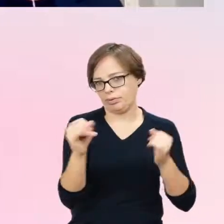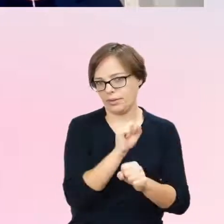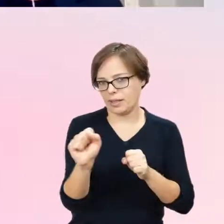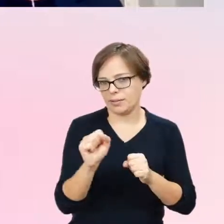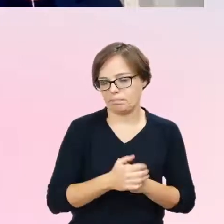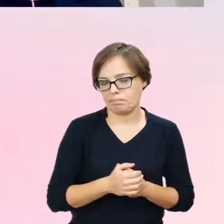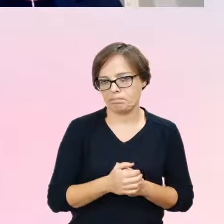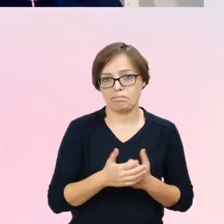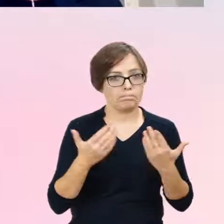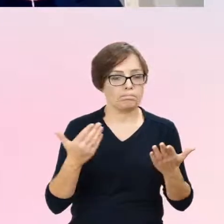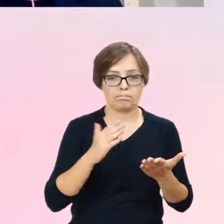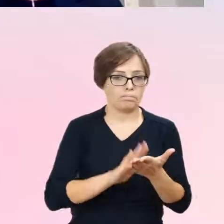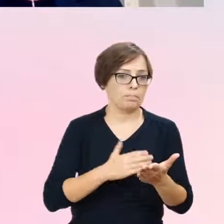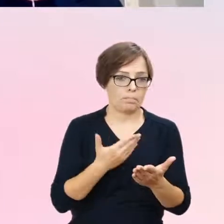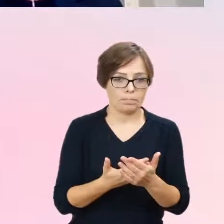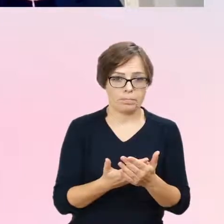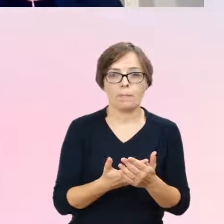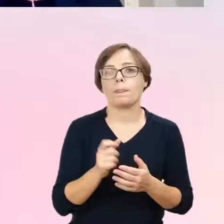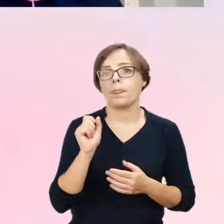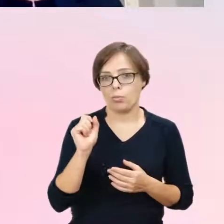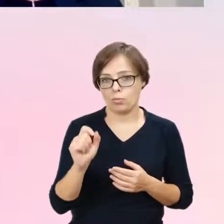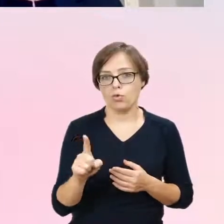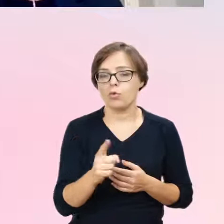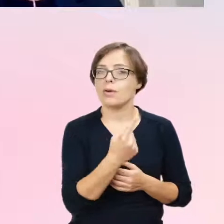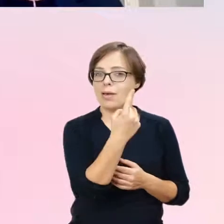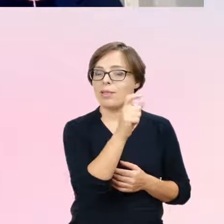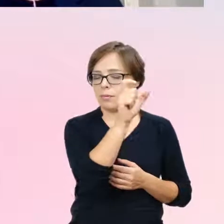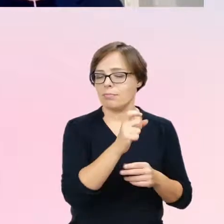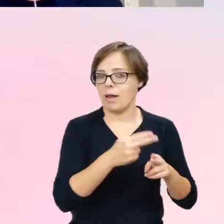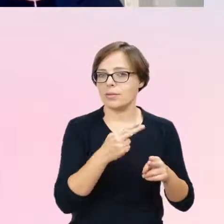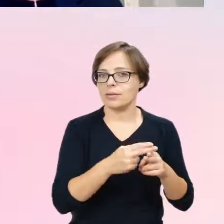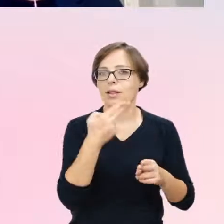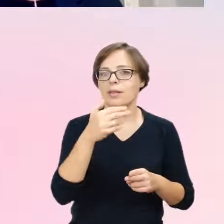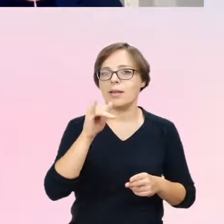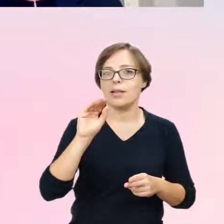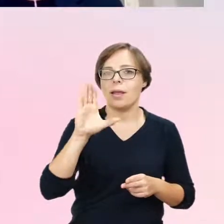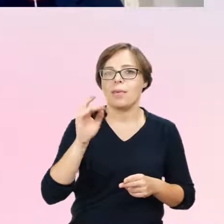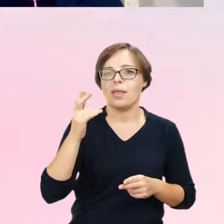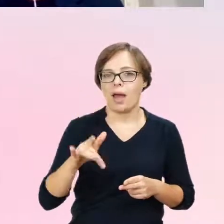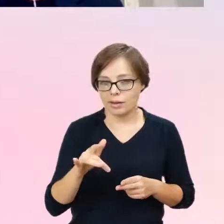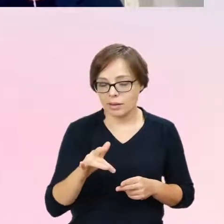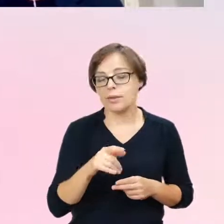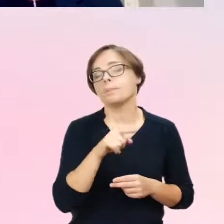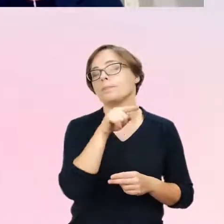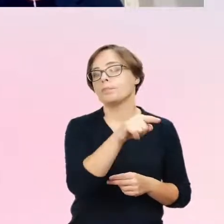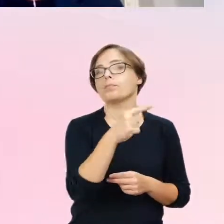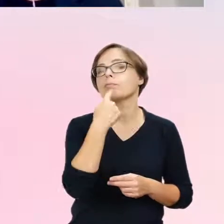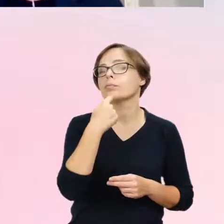Mam na przykład, jeden z moich niebinarnych pacjentów ma takie oczekiwanie, że